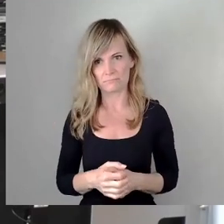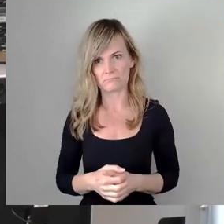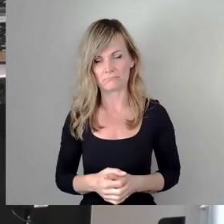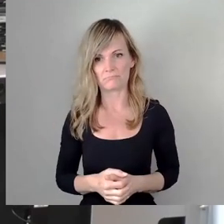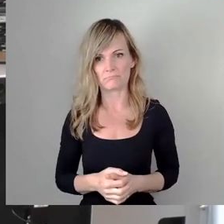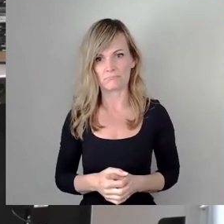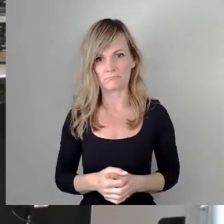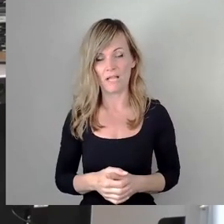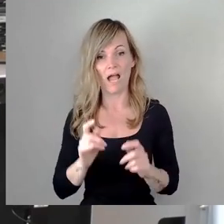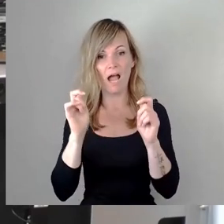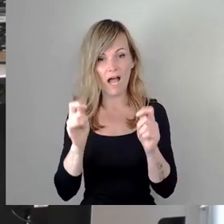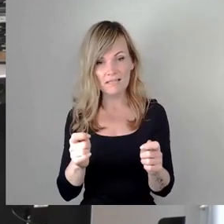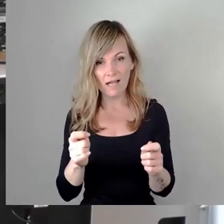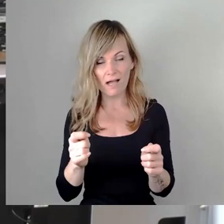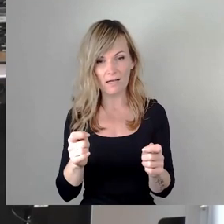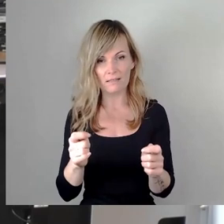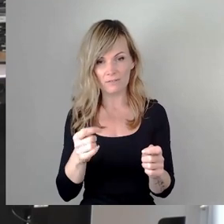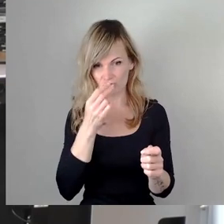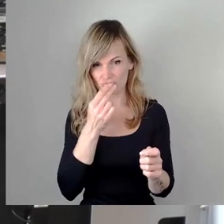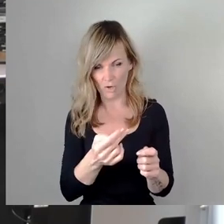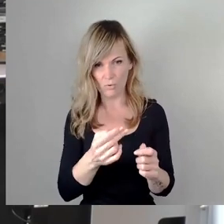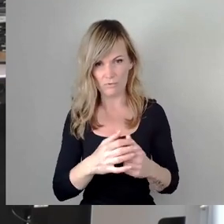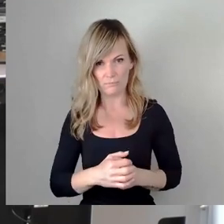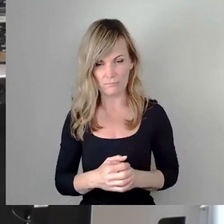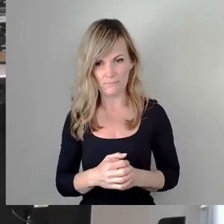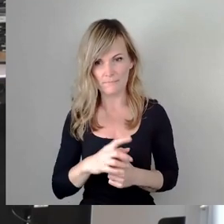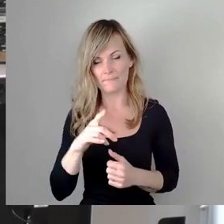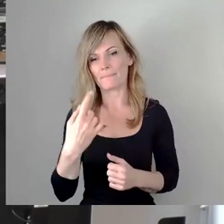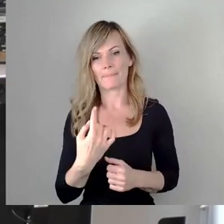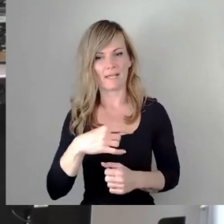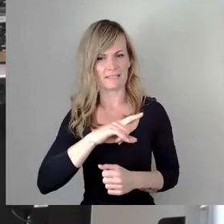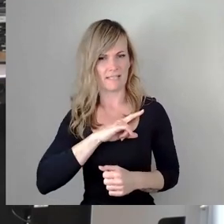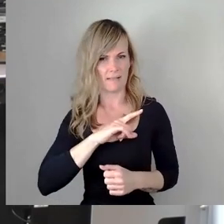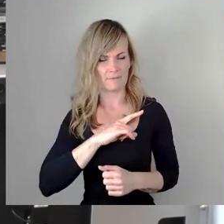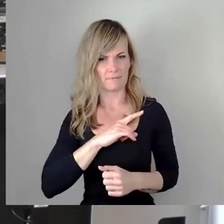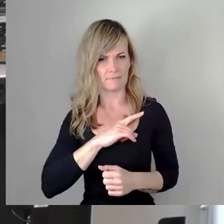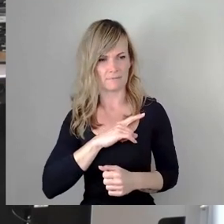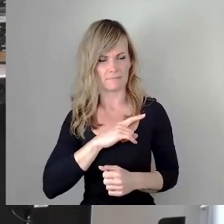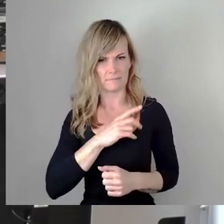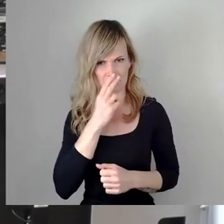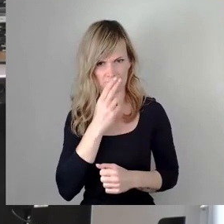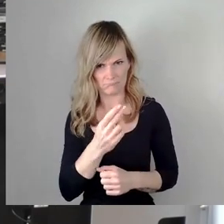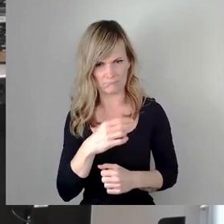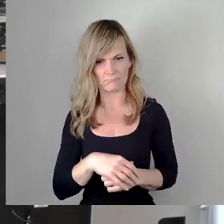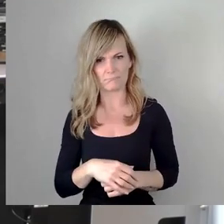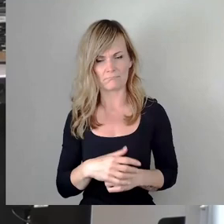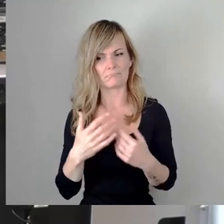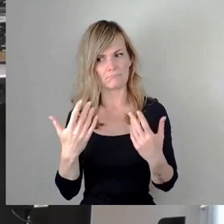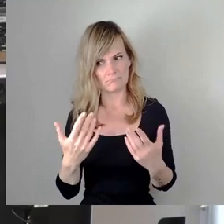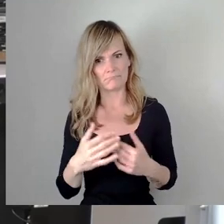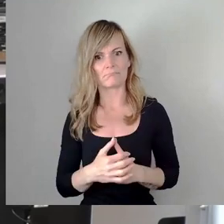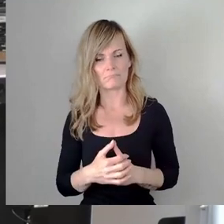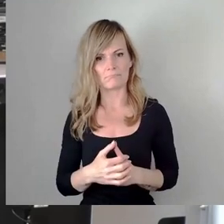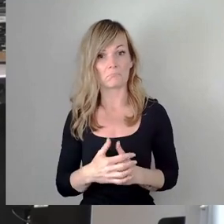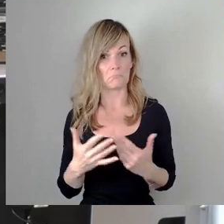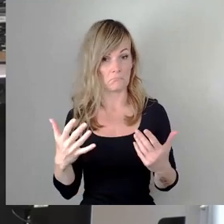Antrag schaue, dann bin ich als erstes erstmal sehr angetan davon, dass es jetzt scheinbar, es ist ja noch nichts